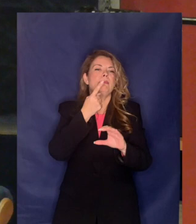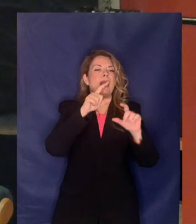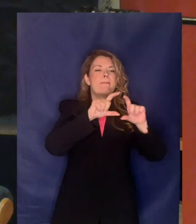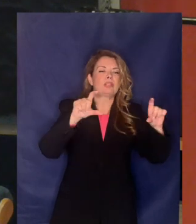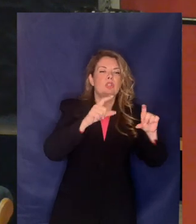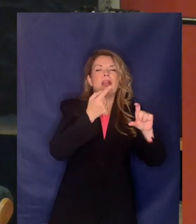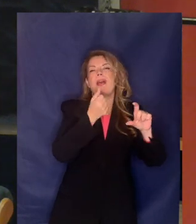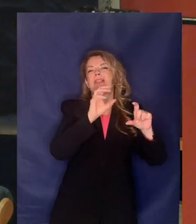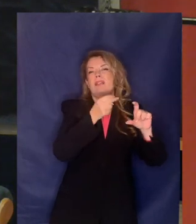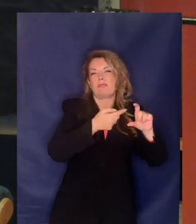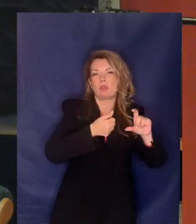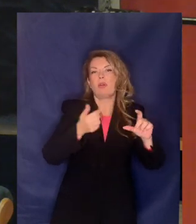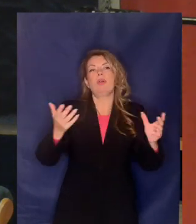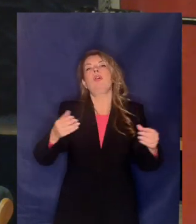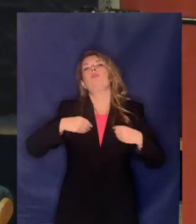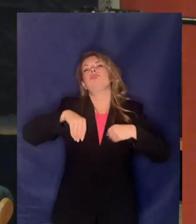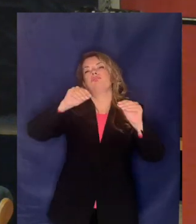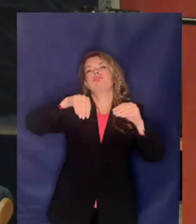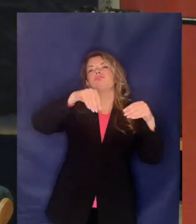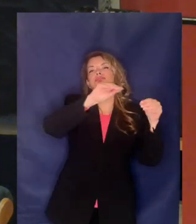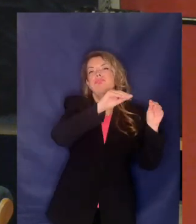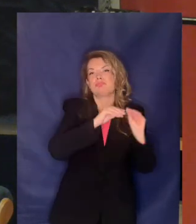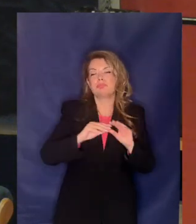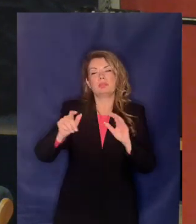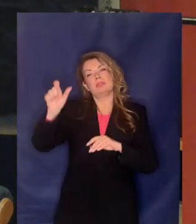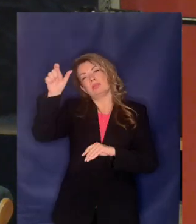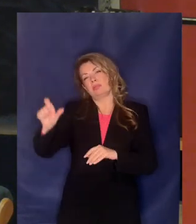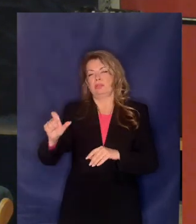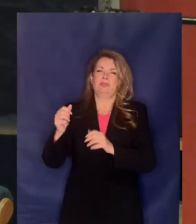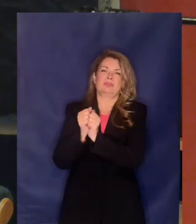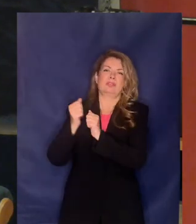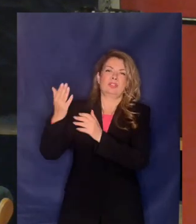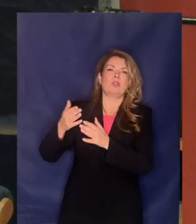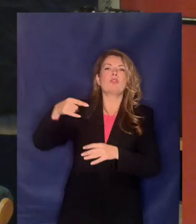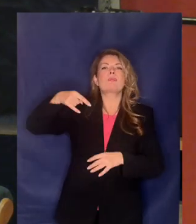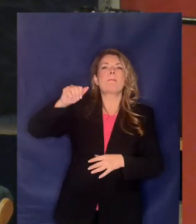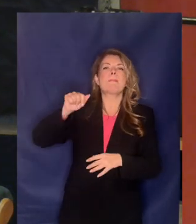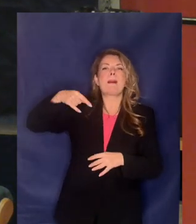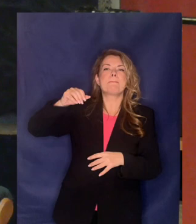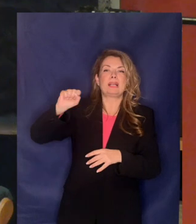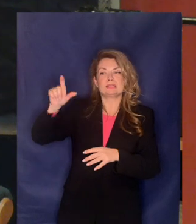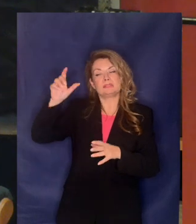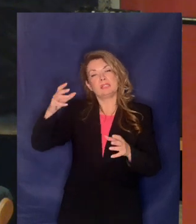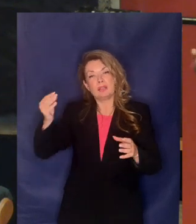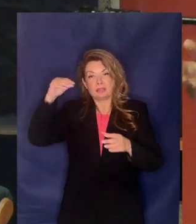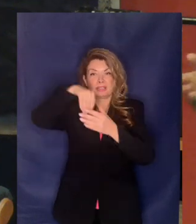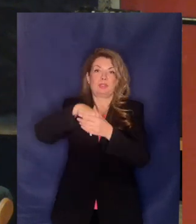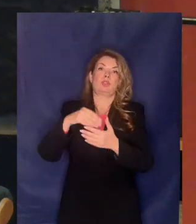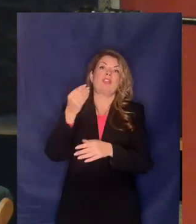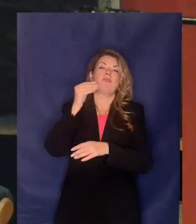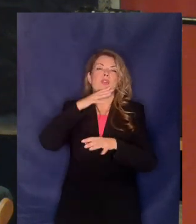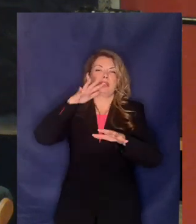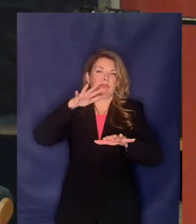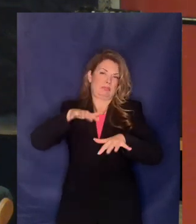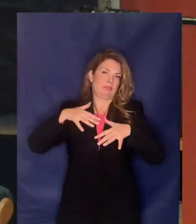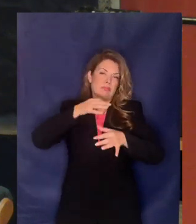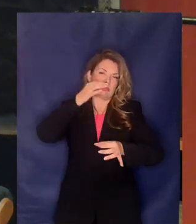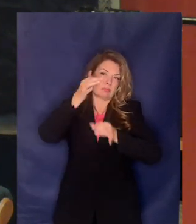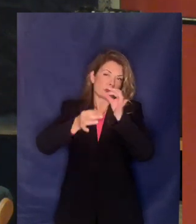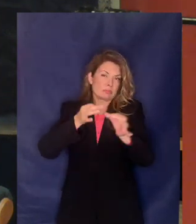σύντροφος Νίκος Παπάς ο αρμόδιος τομεάρχης να σηκώσει το θέμα στη Βουλή σε συνεργασία και με τον